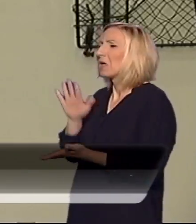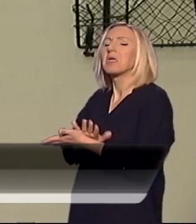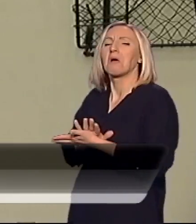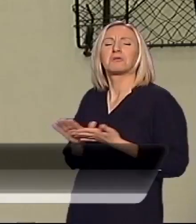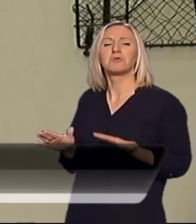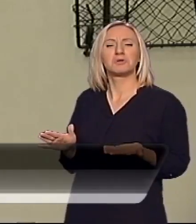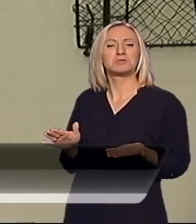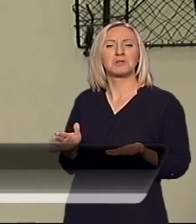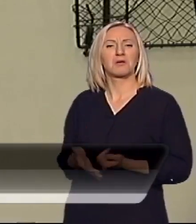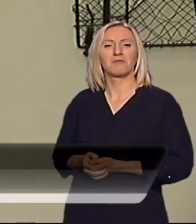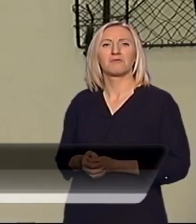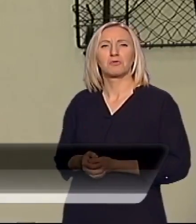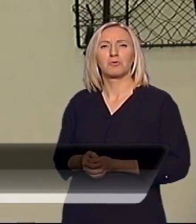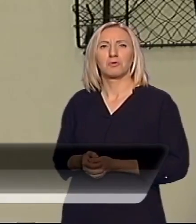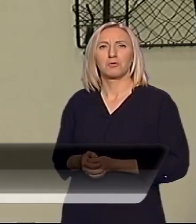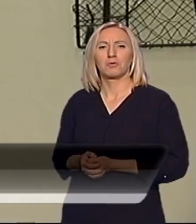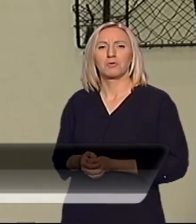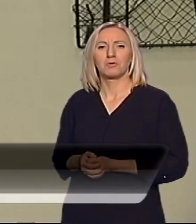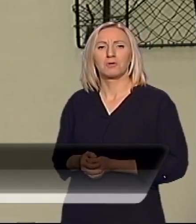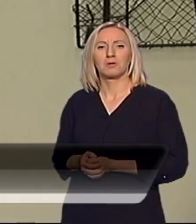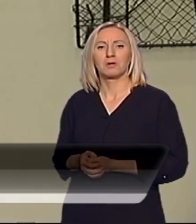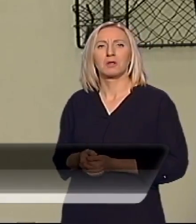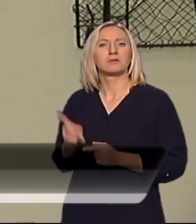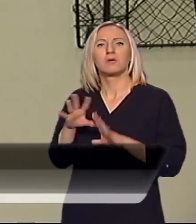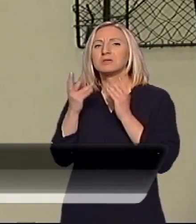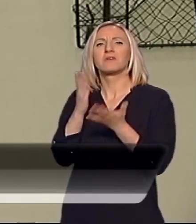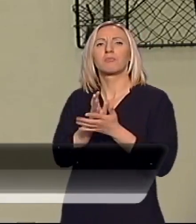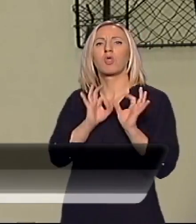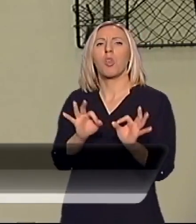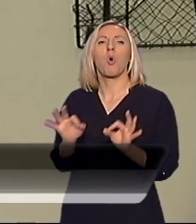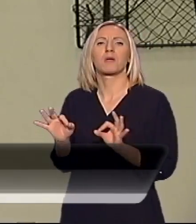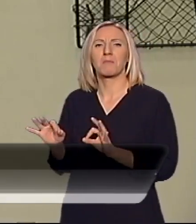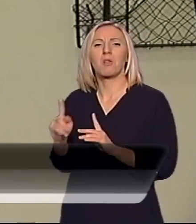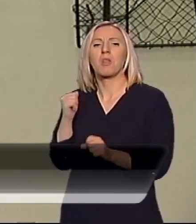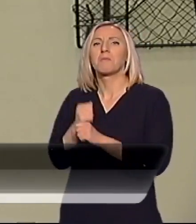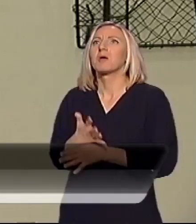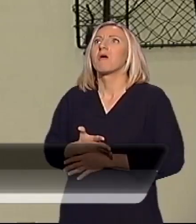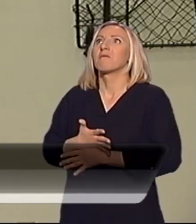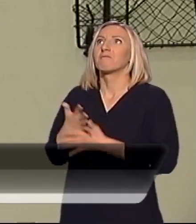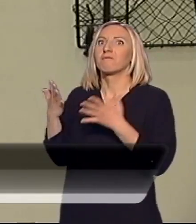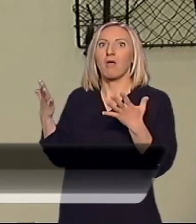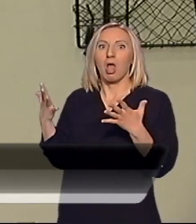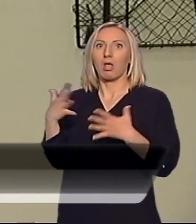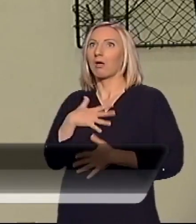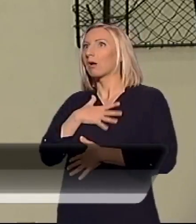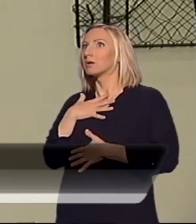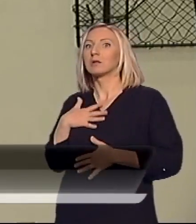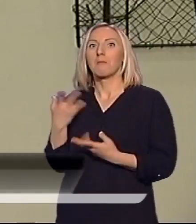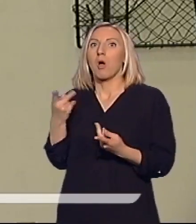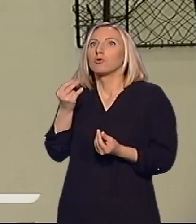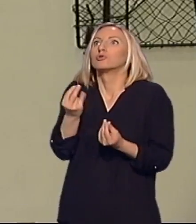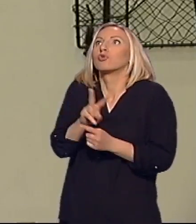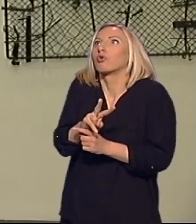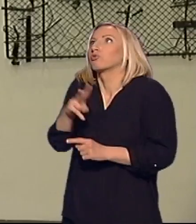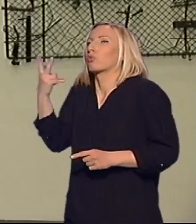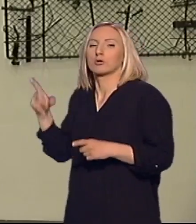neka neka bude sve normalno i da ne prave neke velike utice kao da je to nešto drugačije